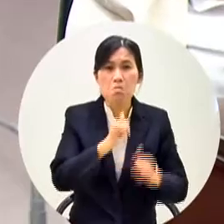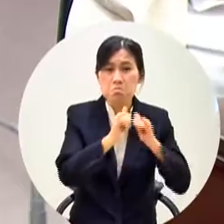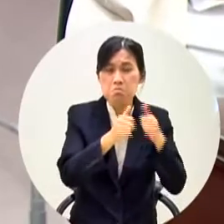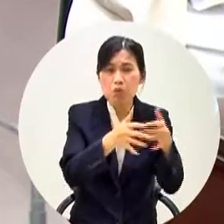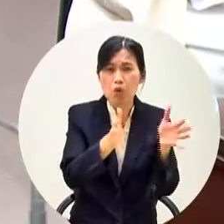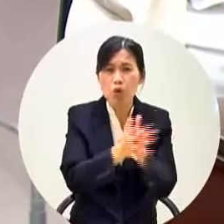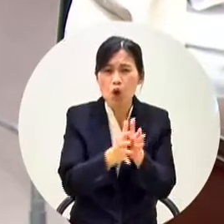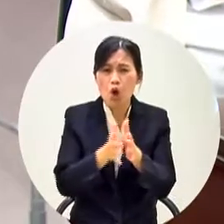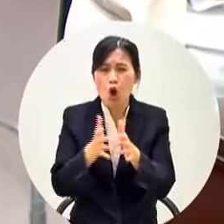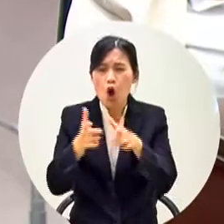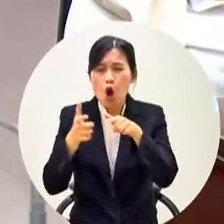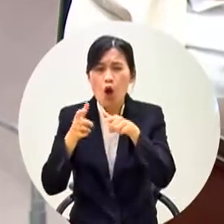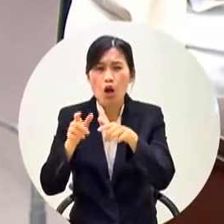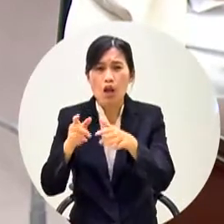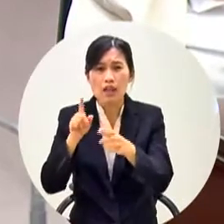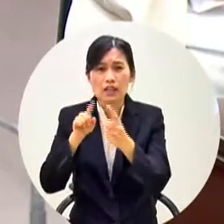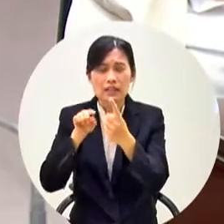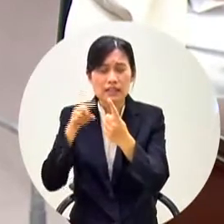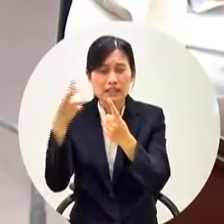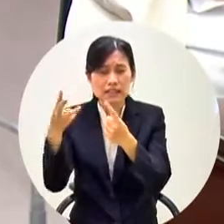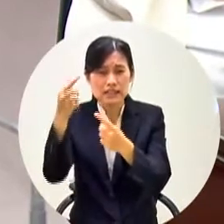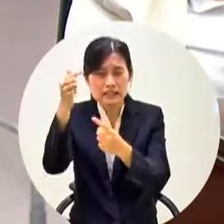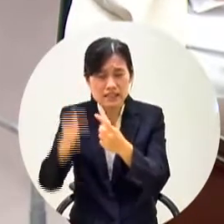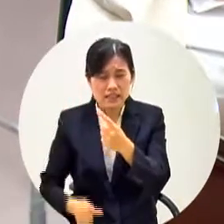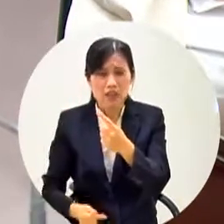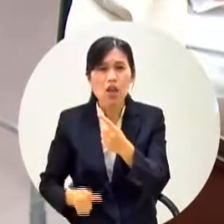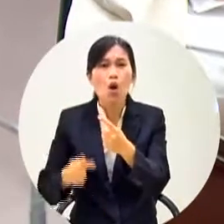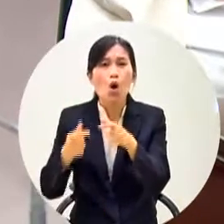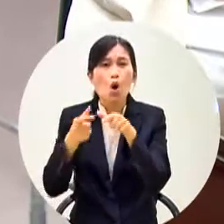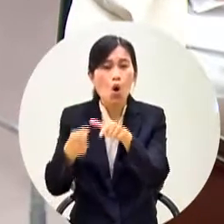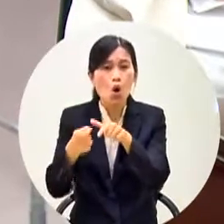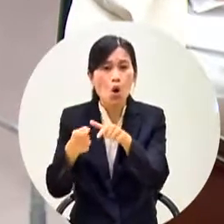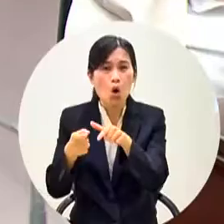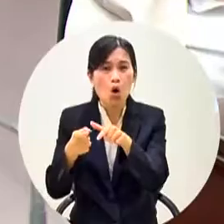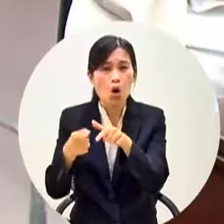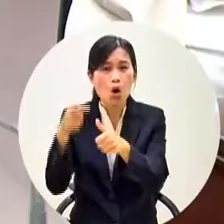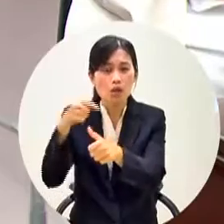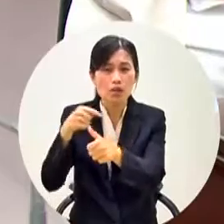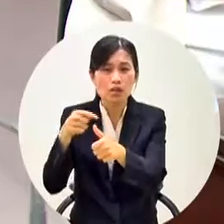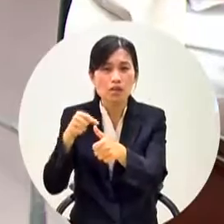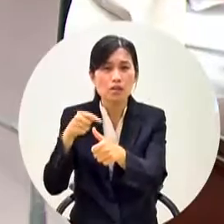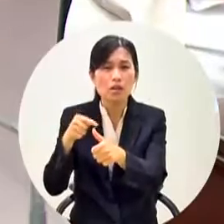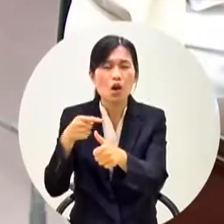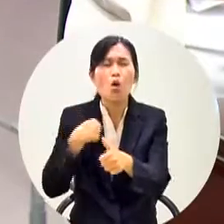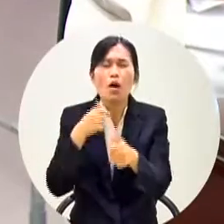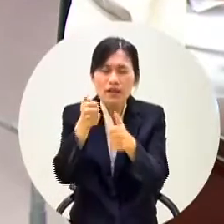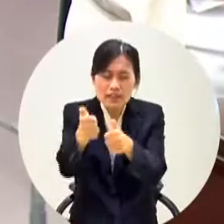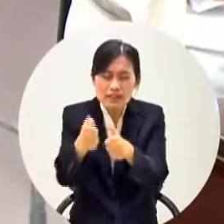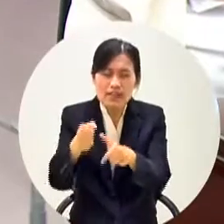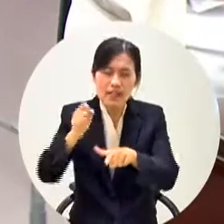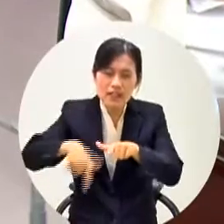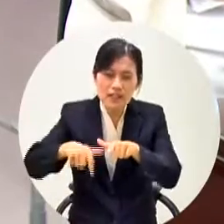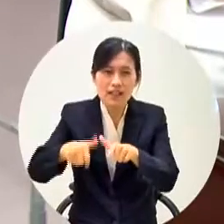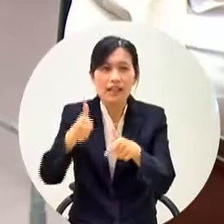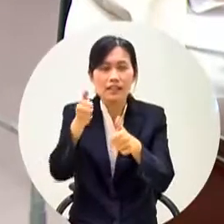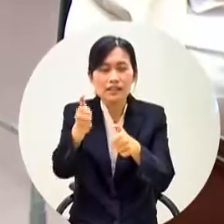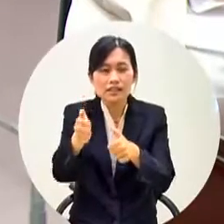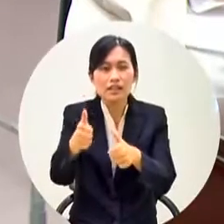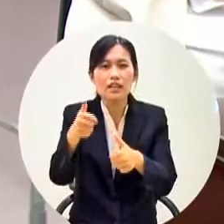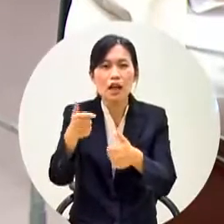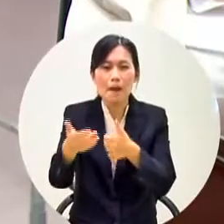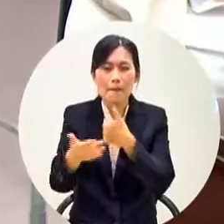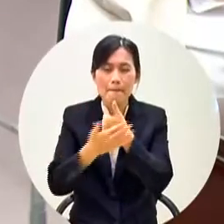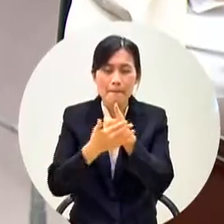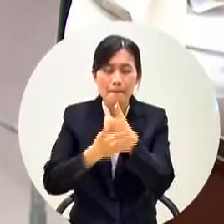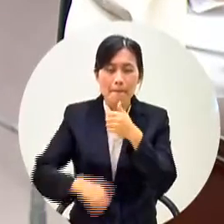餘兒那1.4億我有向吳局長要資料說我也來感謝一下某某公司你很高興你捐贈的給